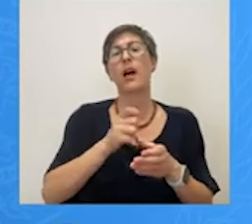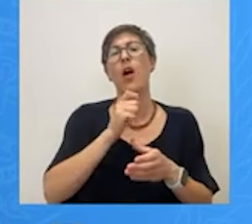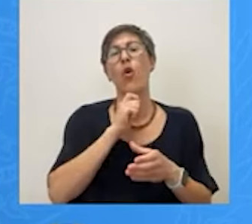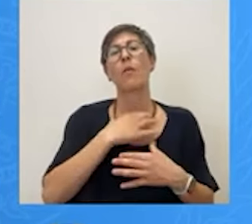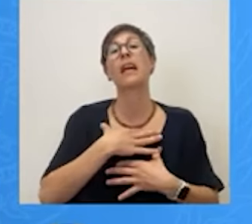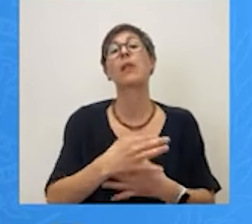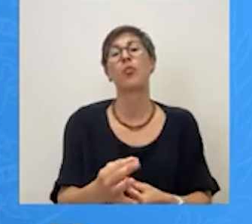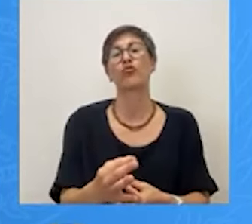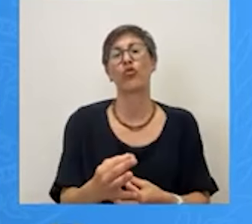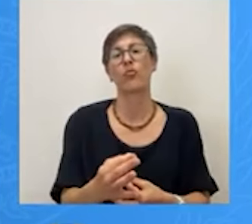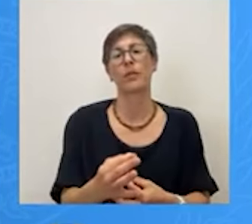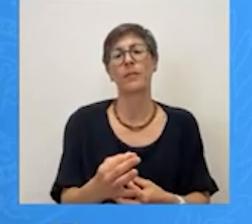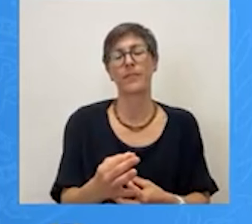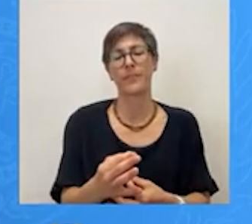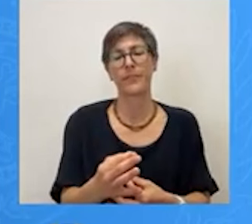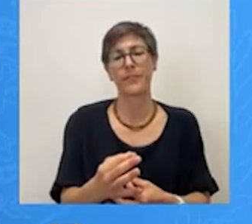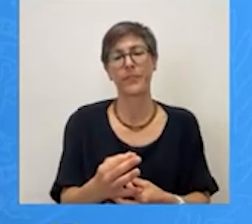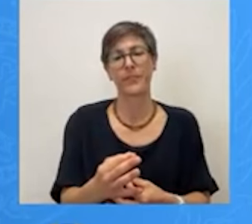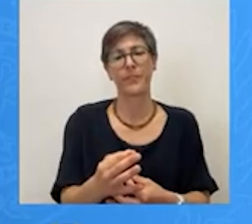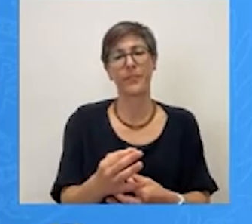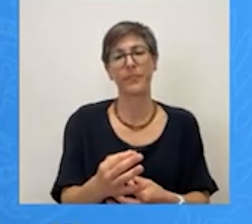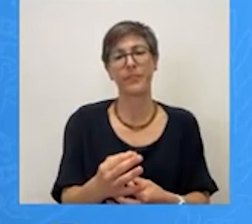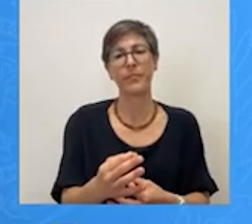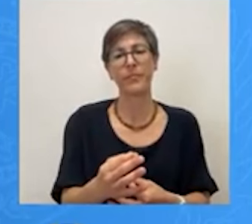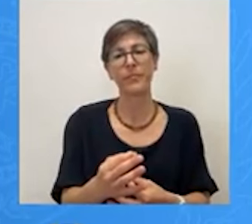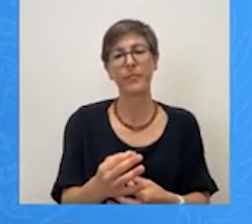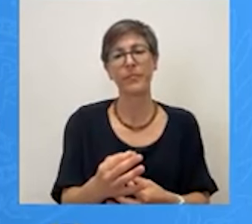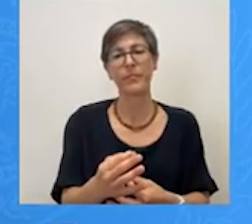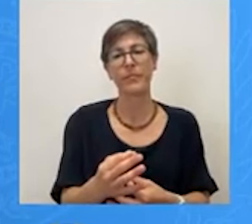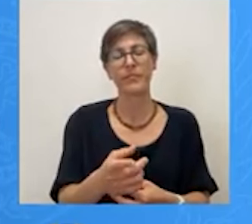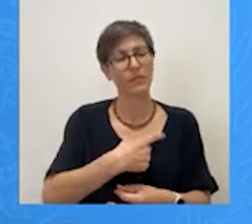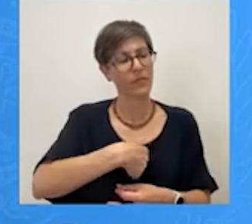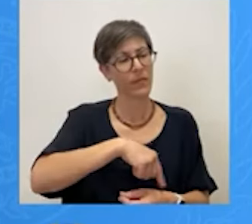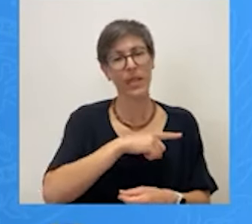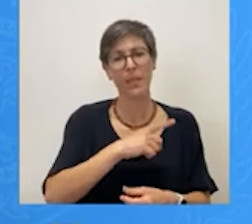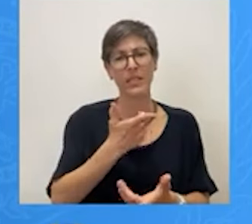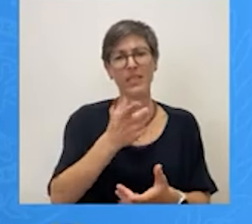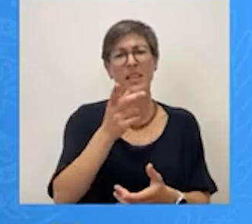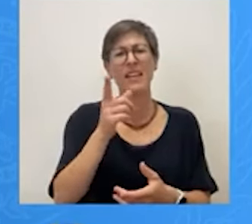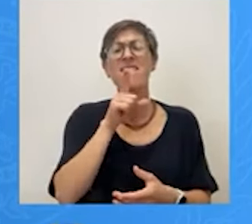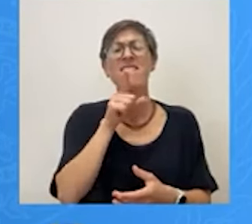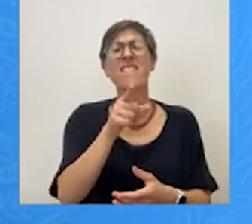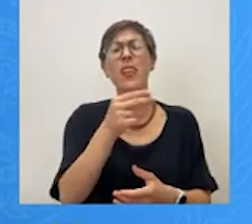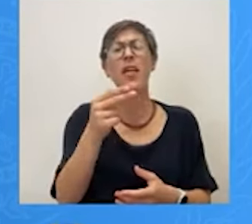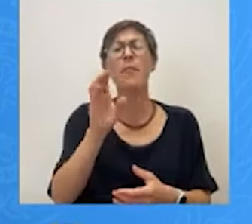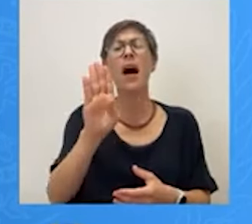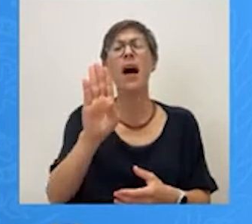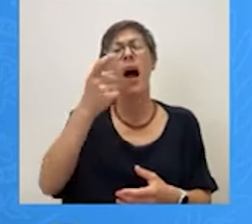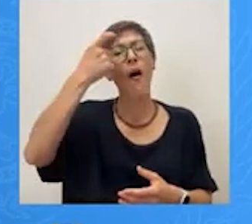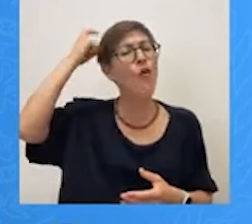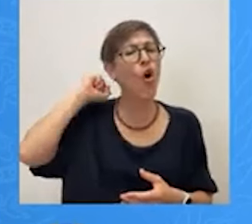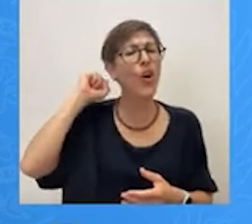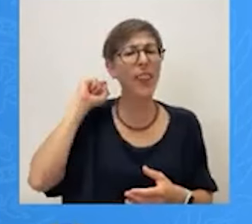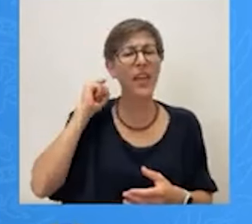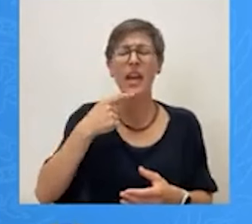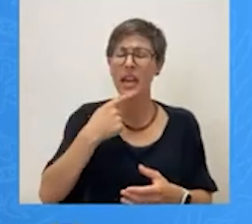κομμάτων. Και μάλιστα καταθέσαμε όταν συζητιόταν αυτό το έκτρομα βορύδι πρόταση τα κόμματα να